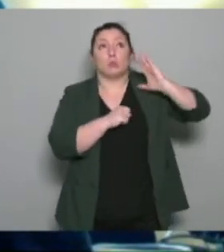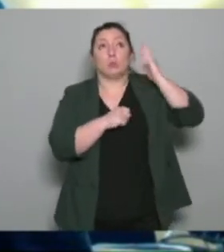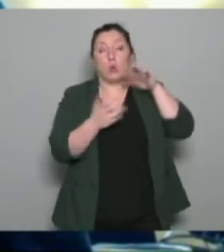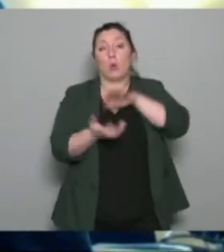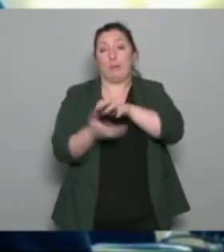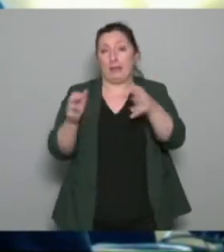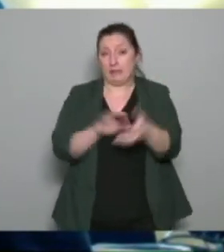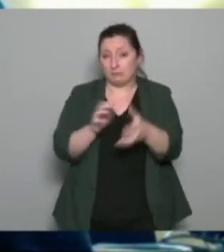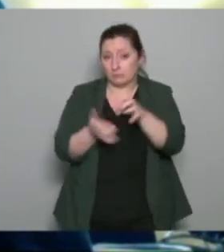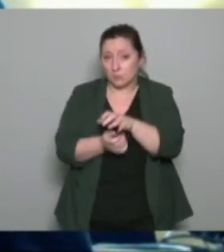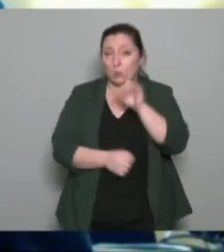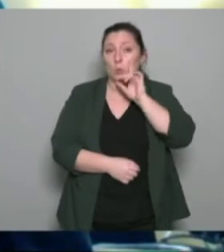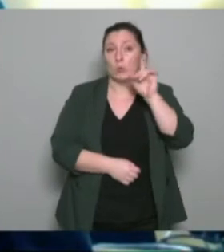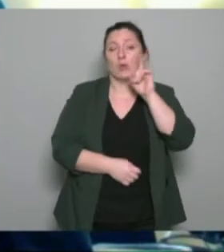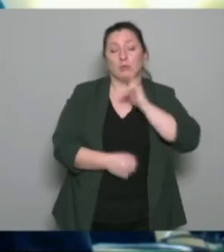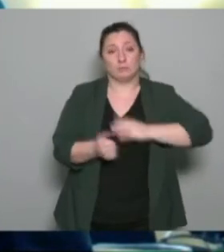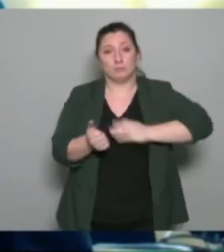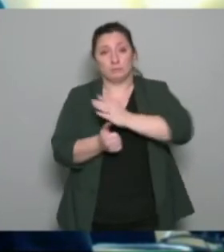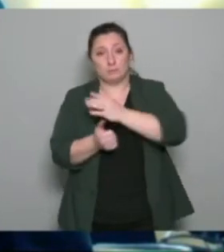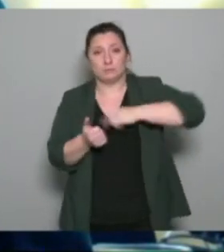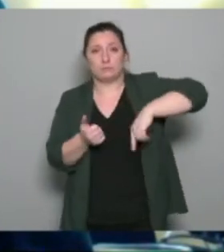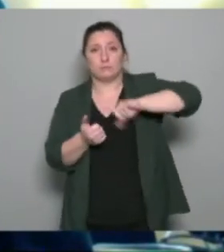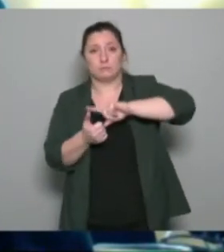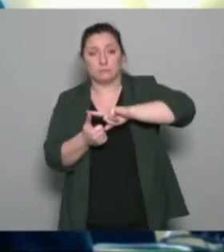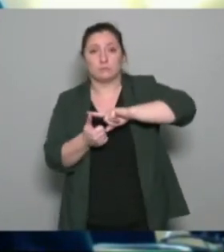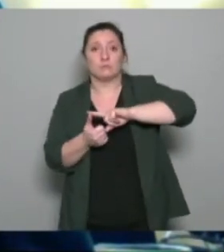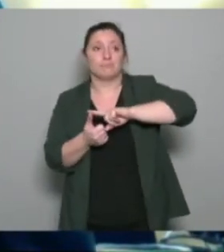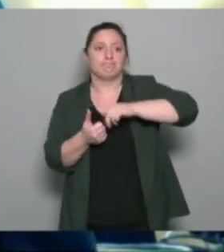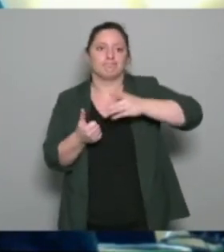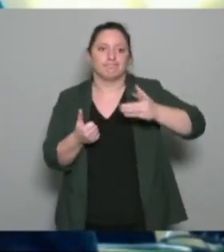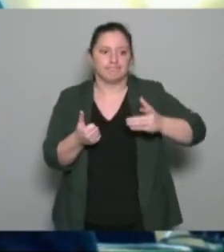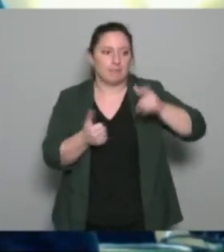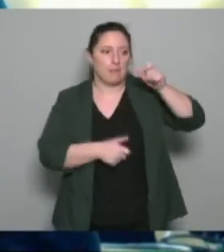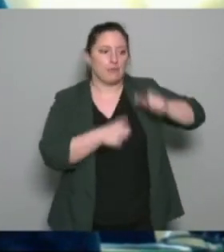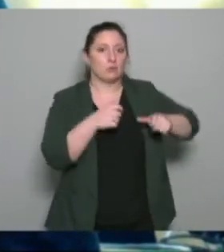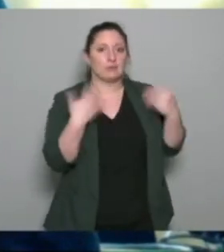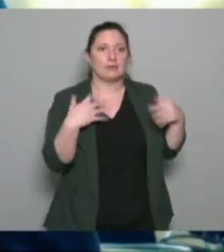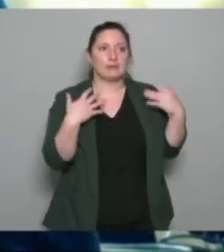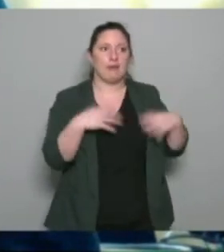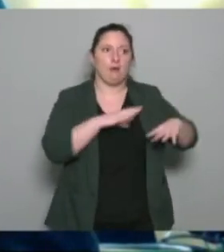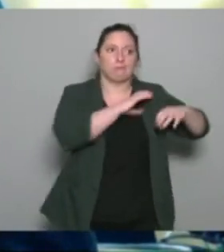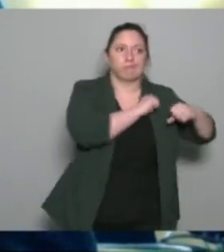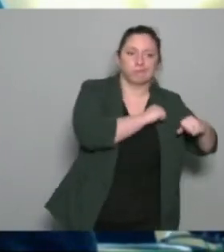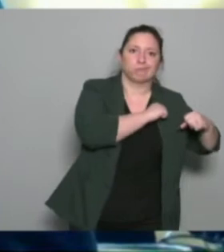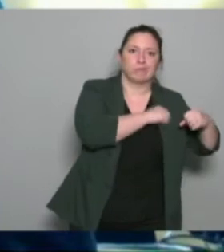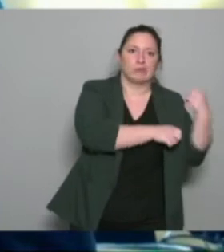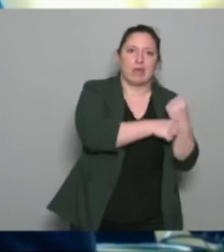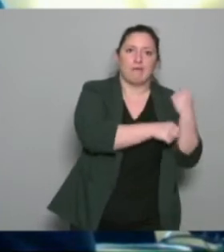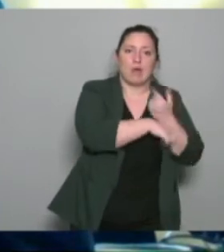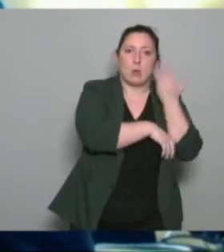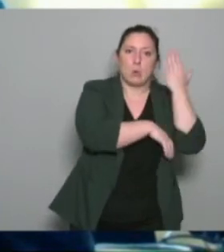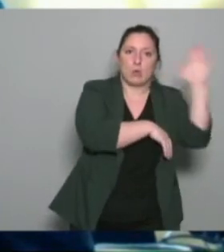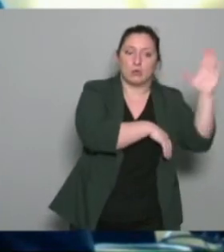part on avait des personnes qui étaient déjà employées par ailleurs je voulais dire on a